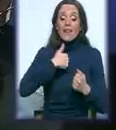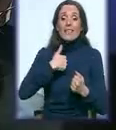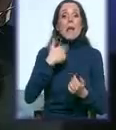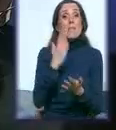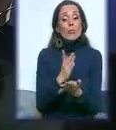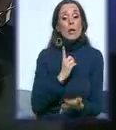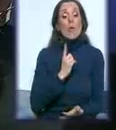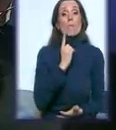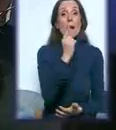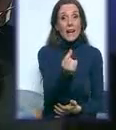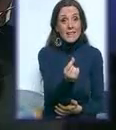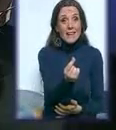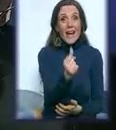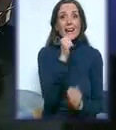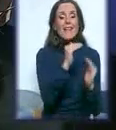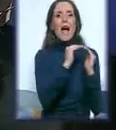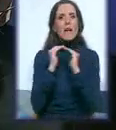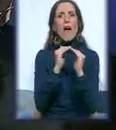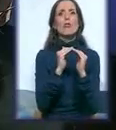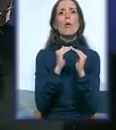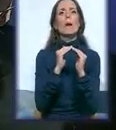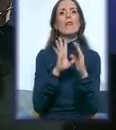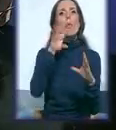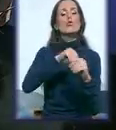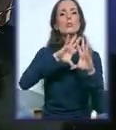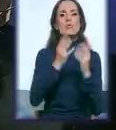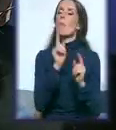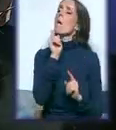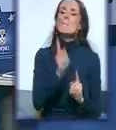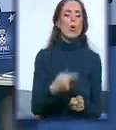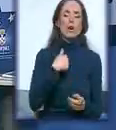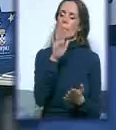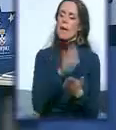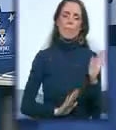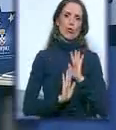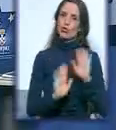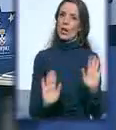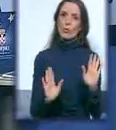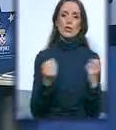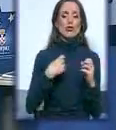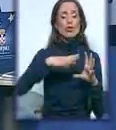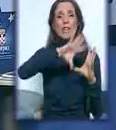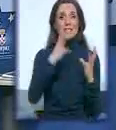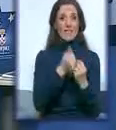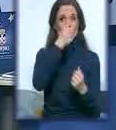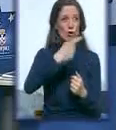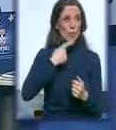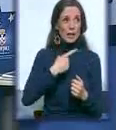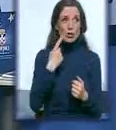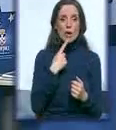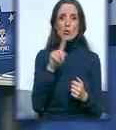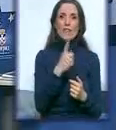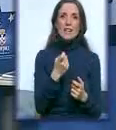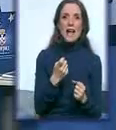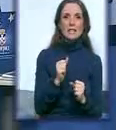partneri i da jednako učestujemo u svemu. Moram na početku, Gorane, moram na početku jer sve što pričamo onako izaziva tenziju,